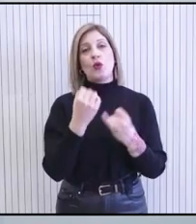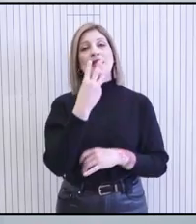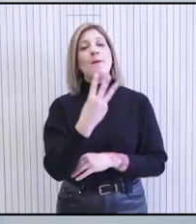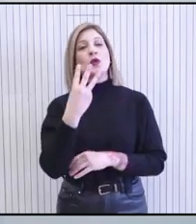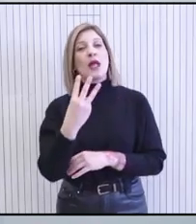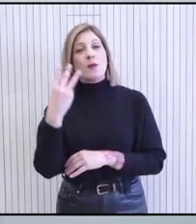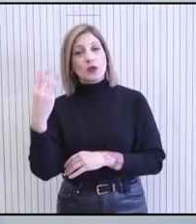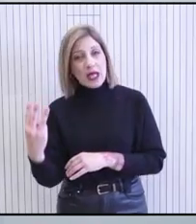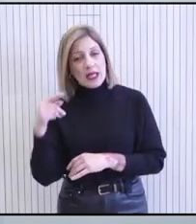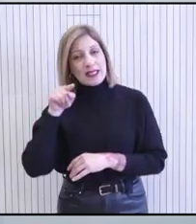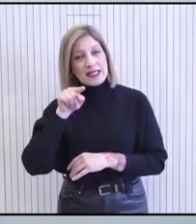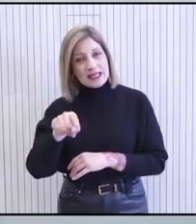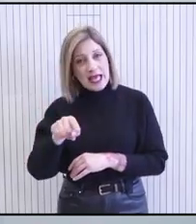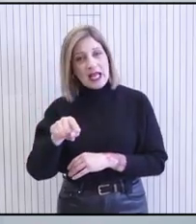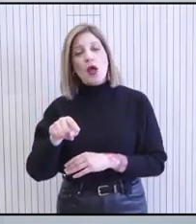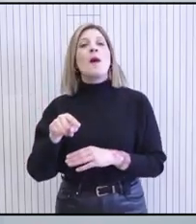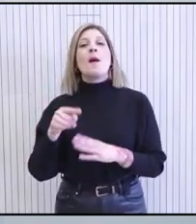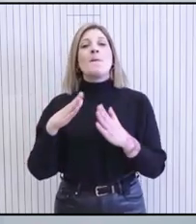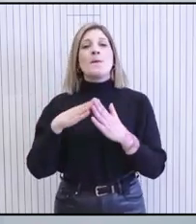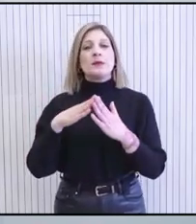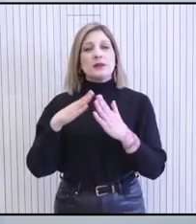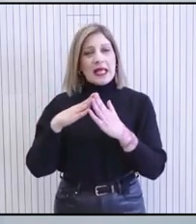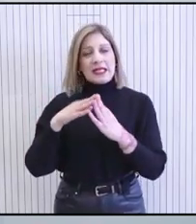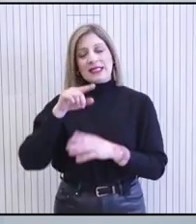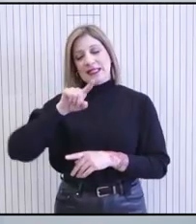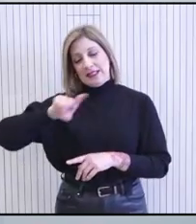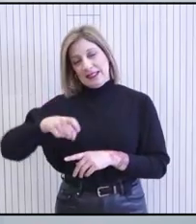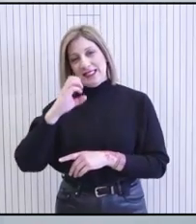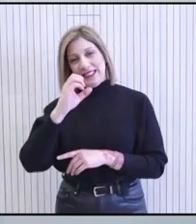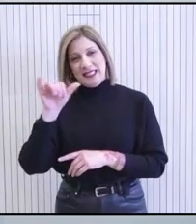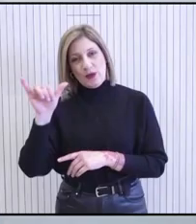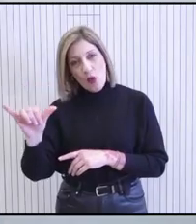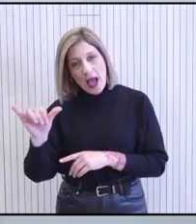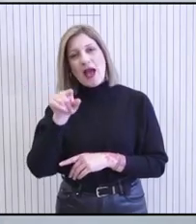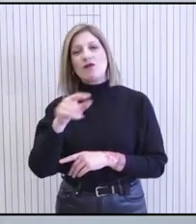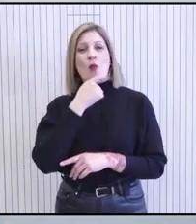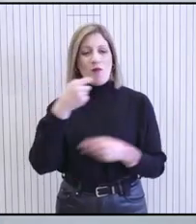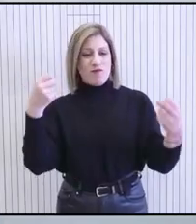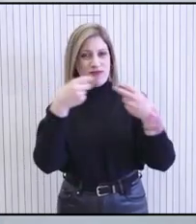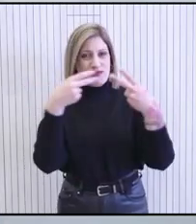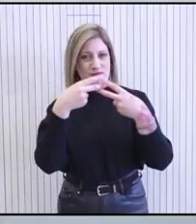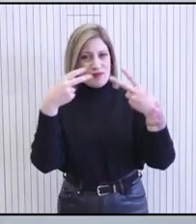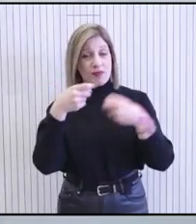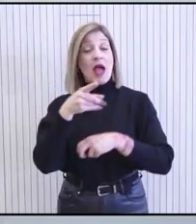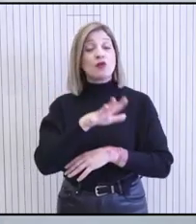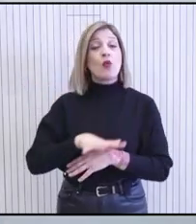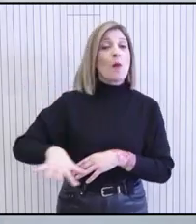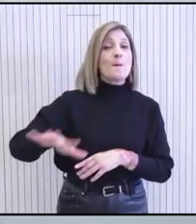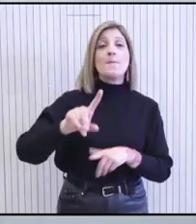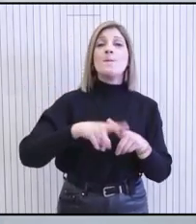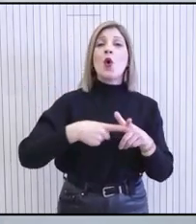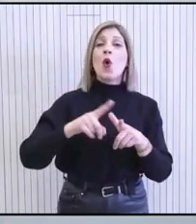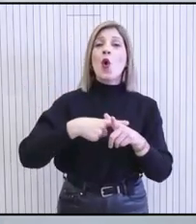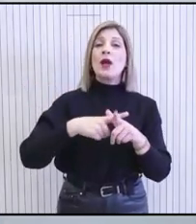.procitystegi.cy. Υπενθυμίζεται ότι η ενιαία στεγαστική πολιτική περιλαμβάνει σειρά